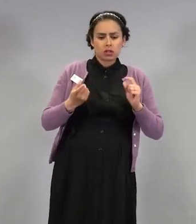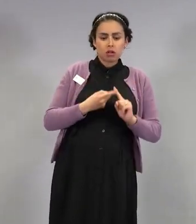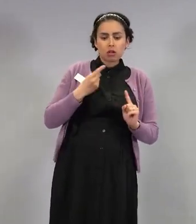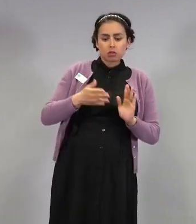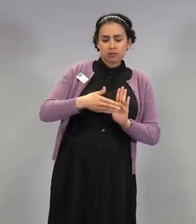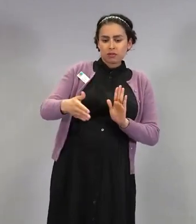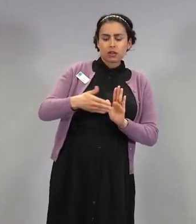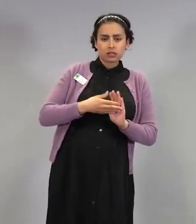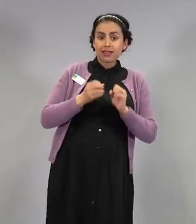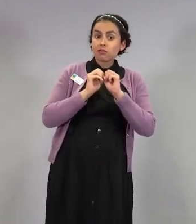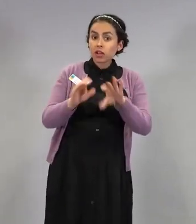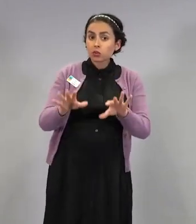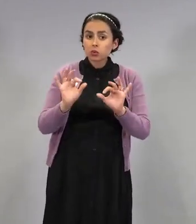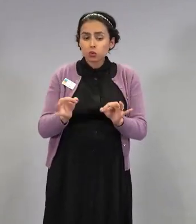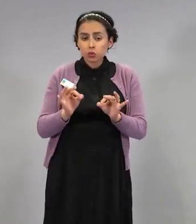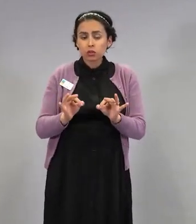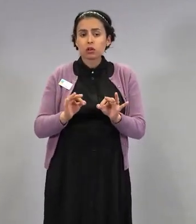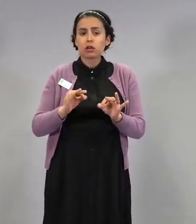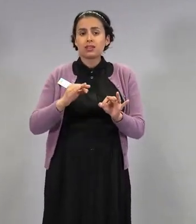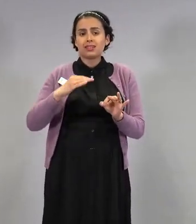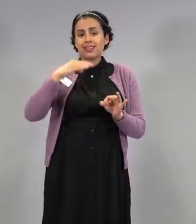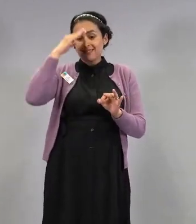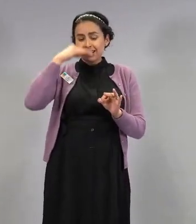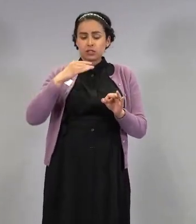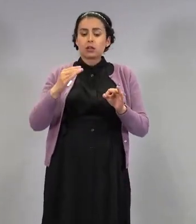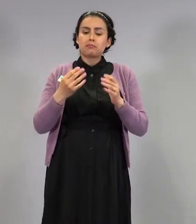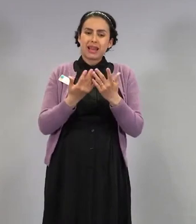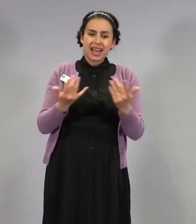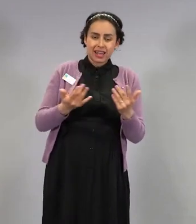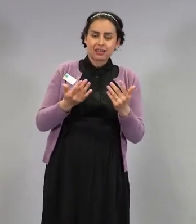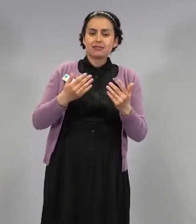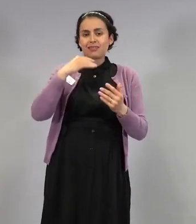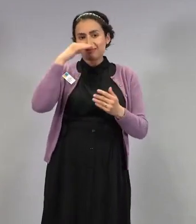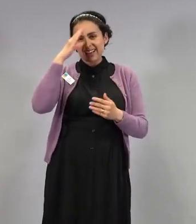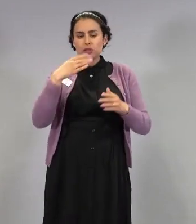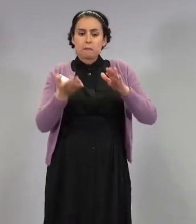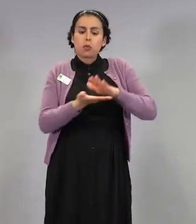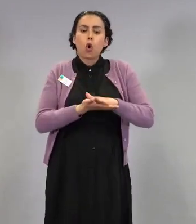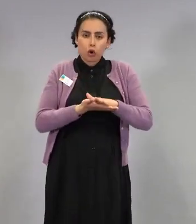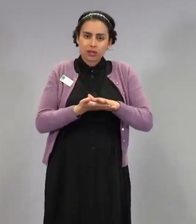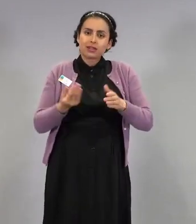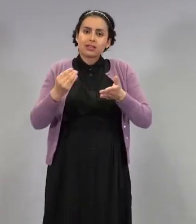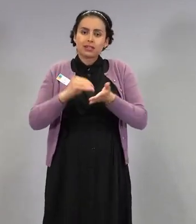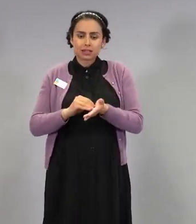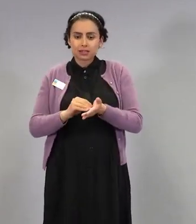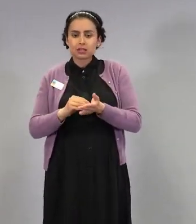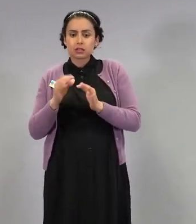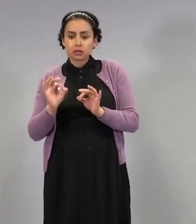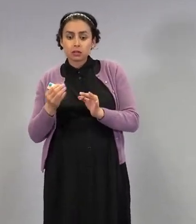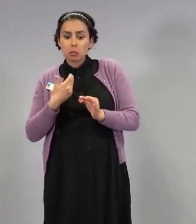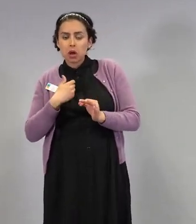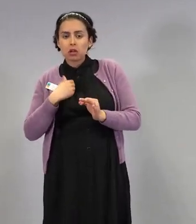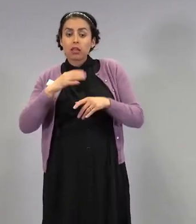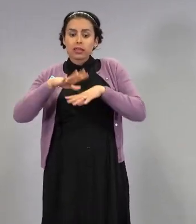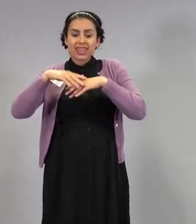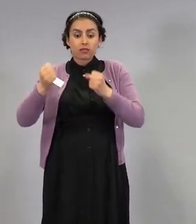että väestöpohjaisuuden lisäksi oli kysymys siitä, kuinka paljon sellaisia terveydenhuollon ammattilaisia on, jotka kuuluvat